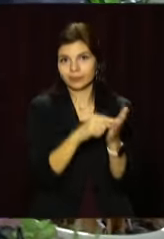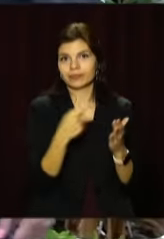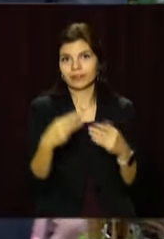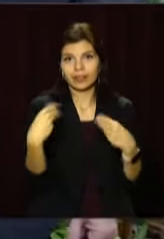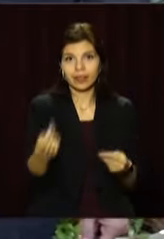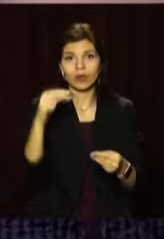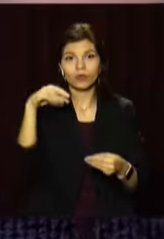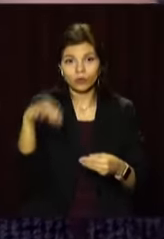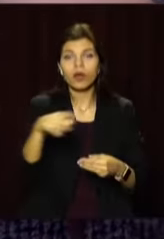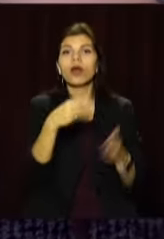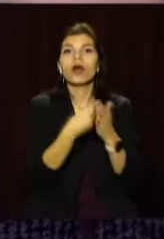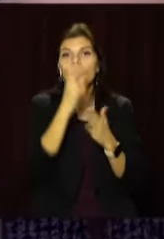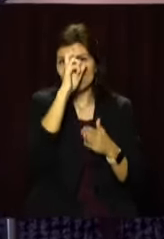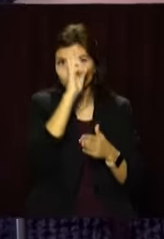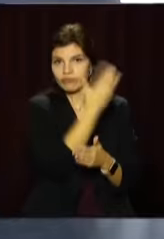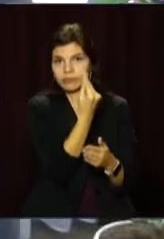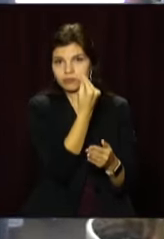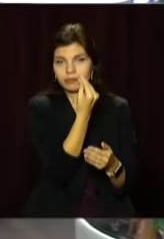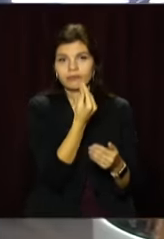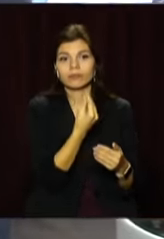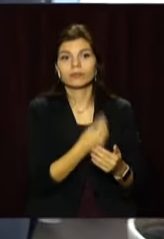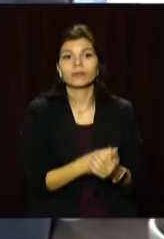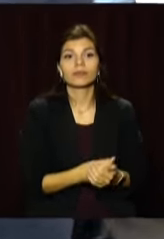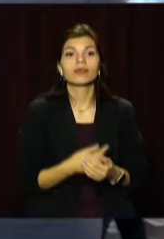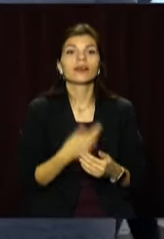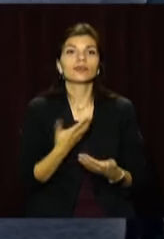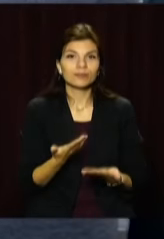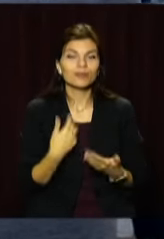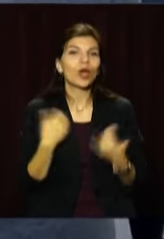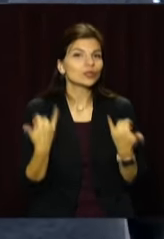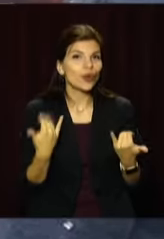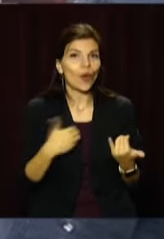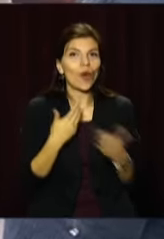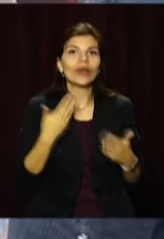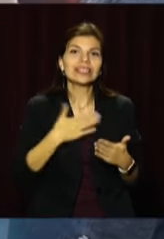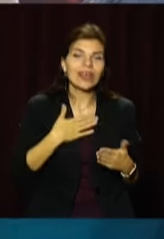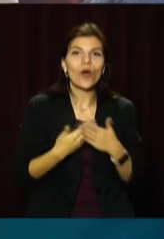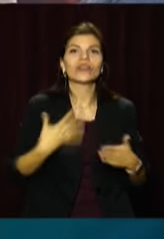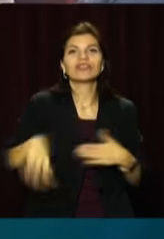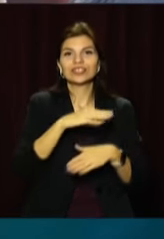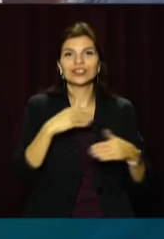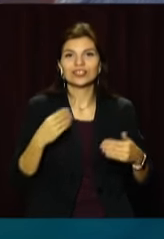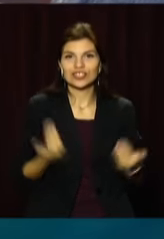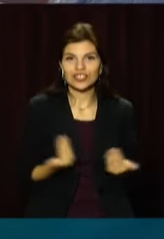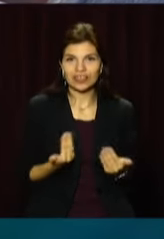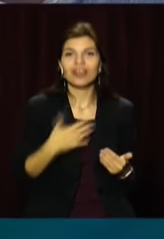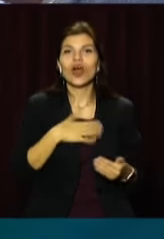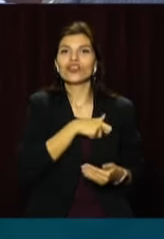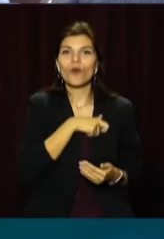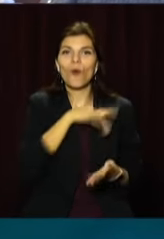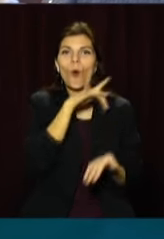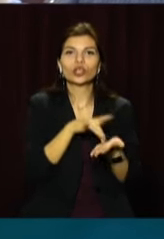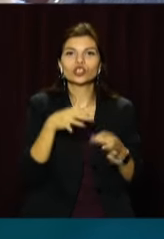умов. Квартиру придбали коштом міського бюджету. Вважаємо Ольга Юнина, сьогодні я хочу від себе, від всіх жителів, від лиців наших